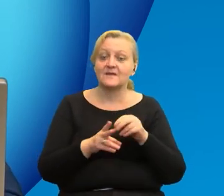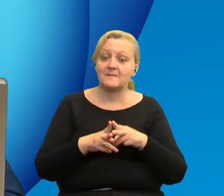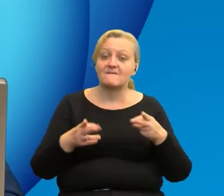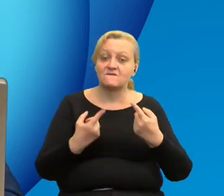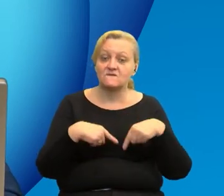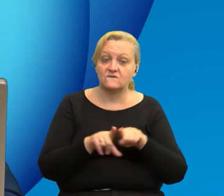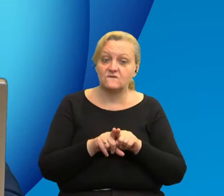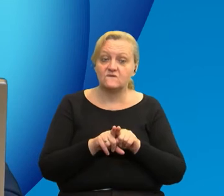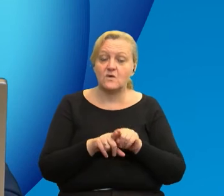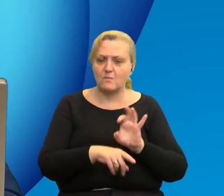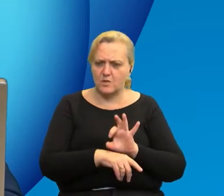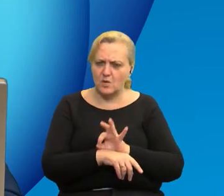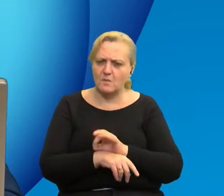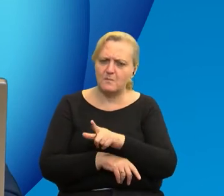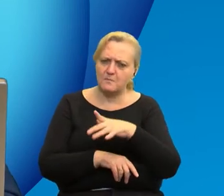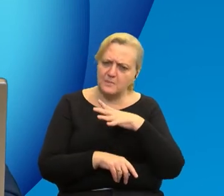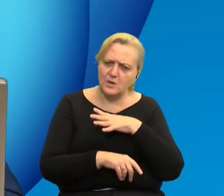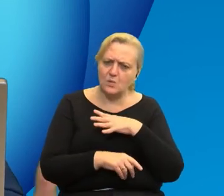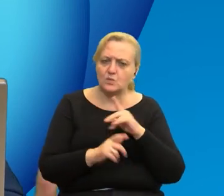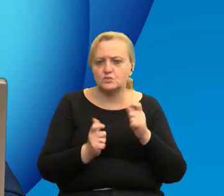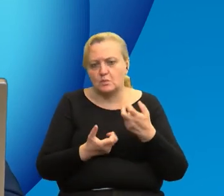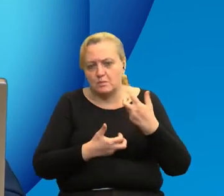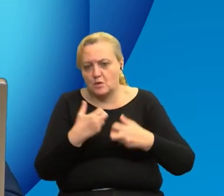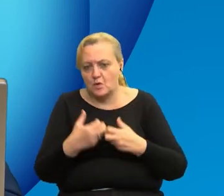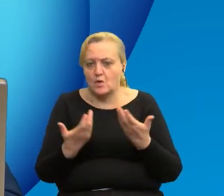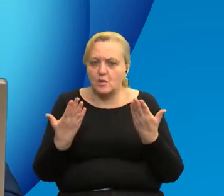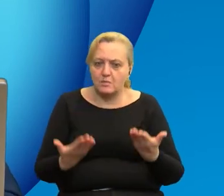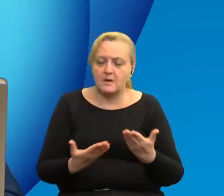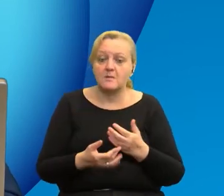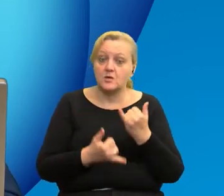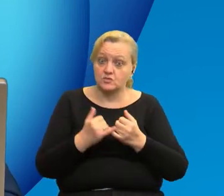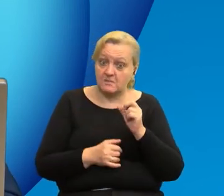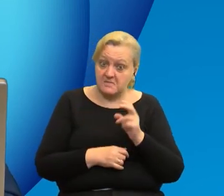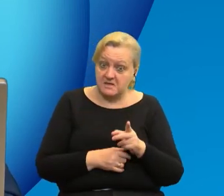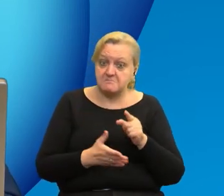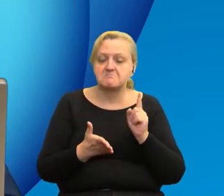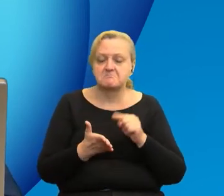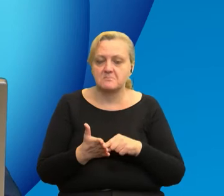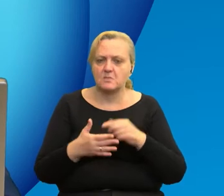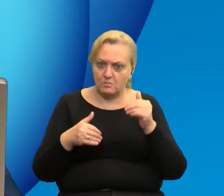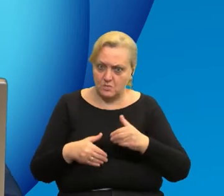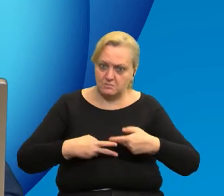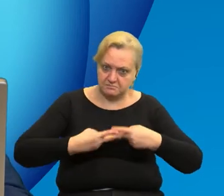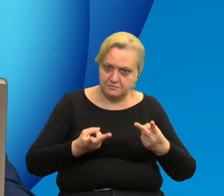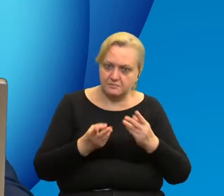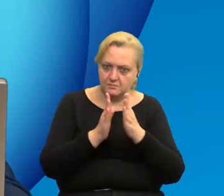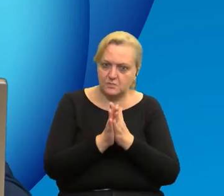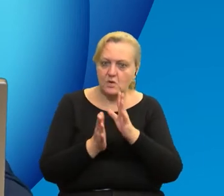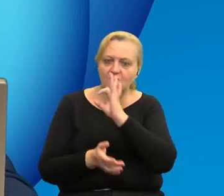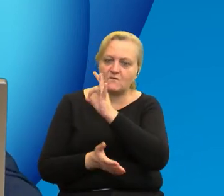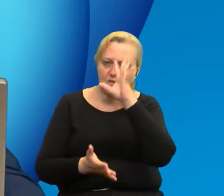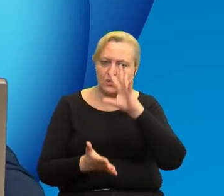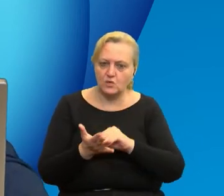realizacji projektu, czy natrafiliście Państwo na jakieś problemy? Jeśli tak, to czy może Pani się podzielić z nami